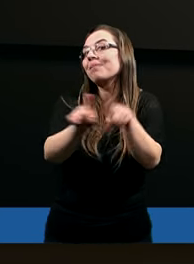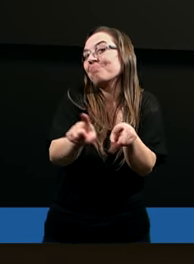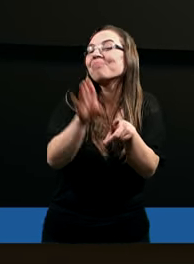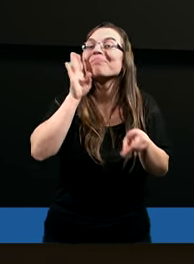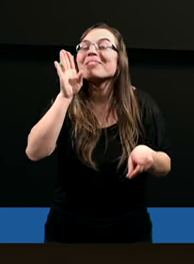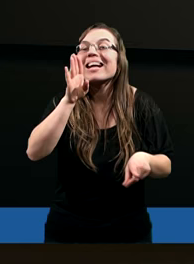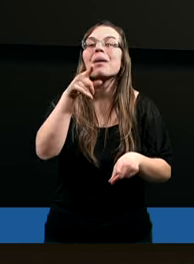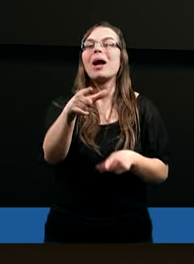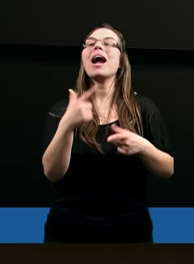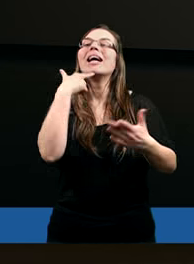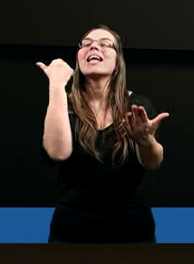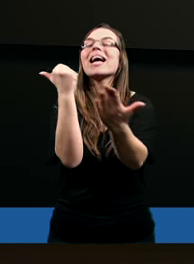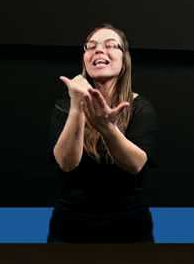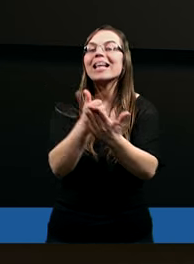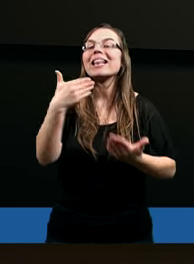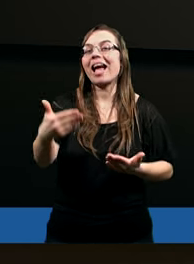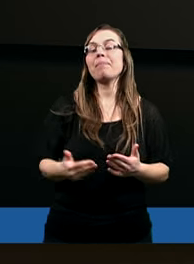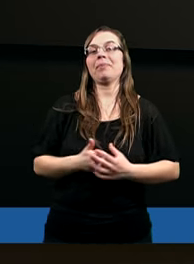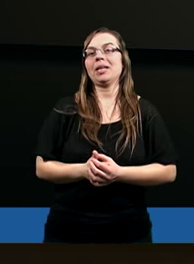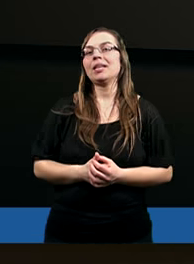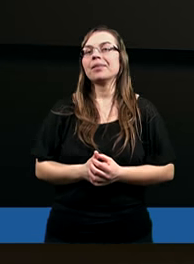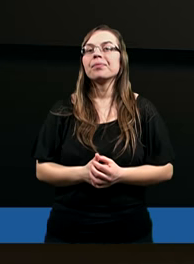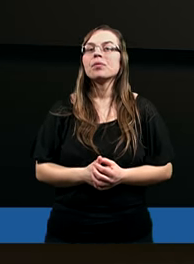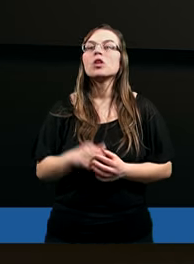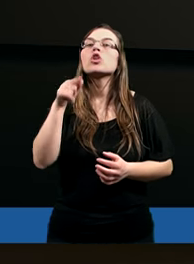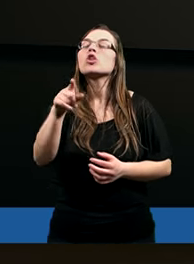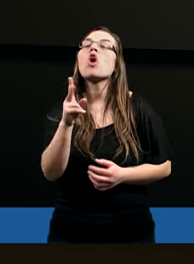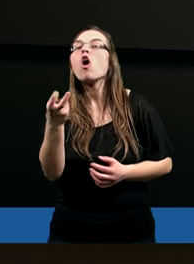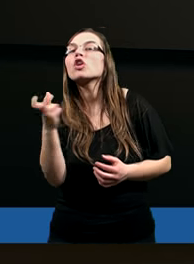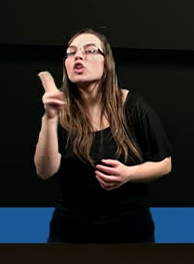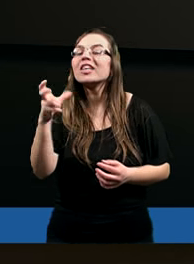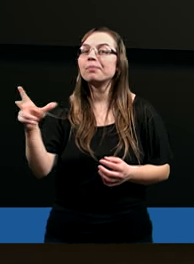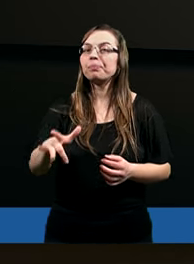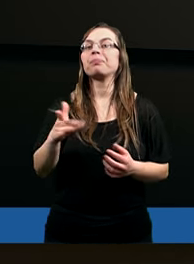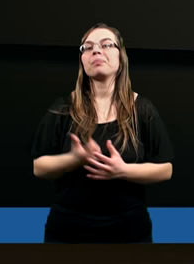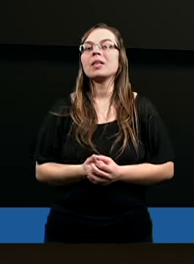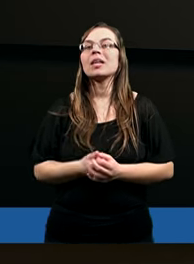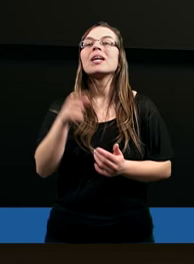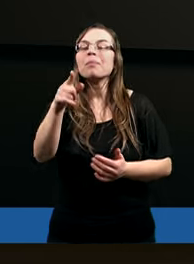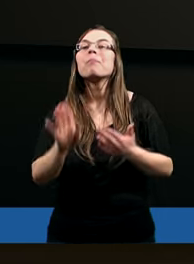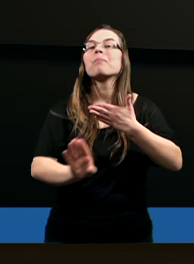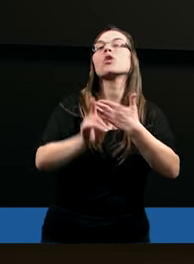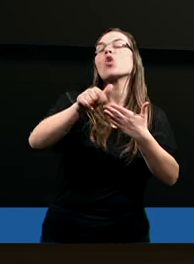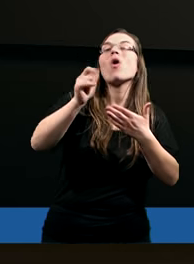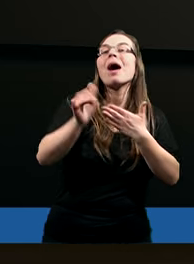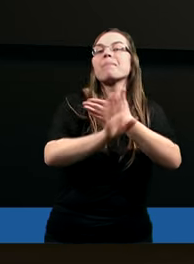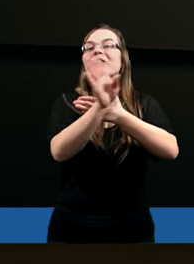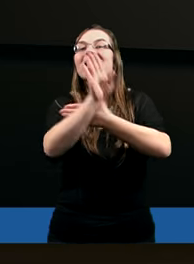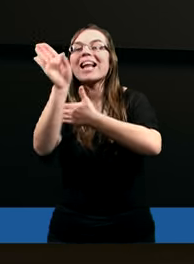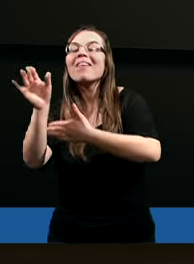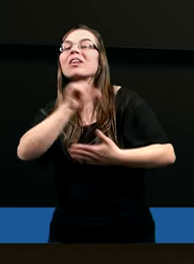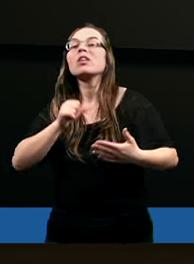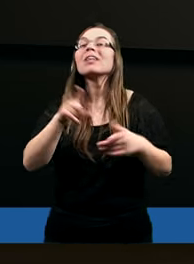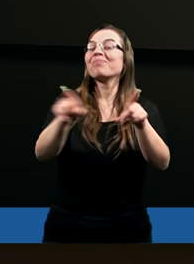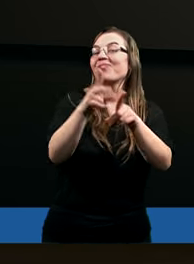listem, to czy przedstawiamy się tak